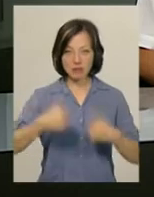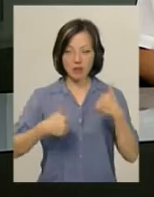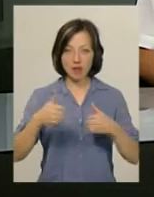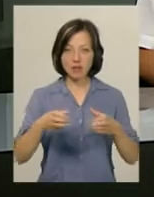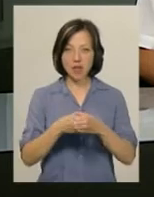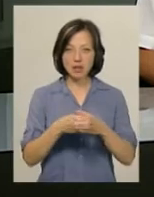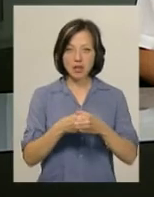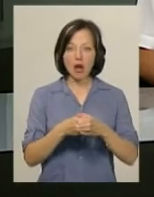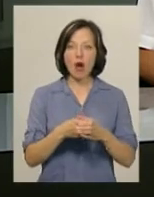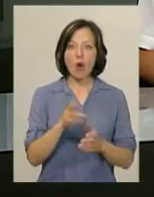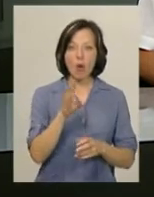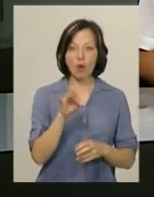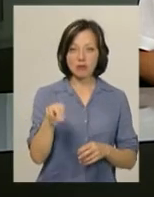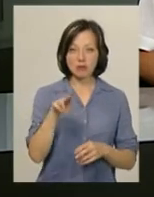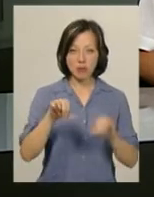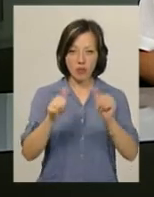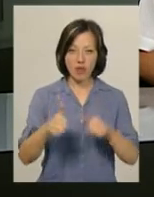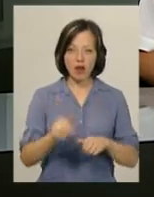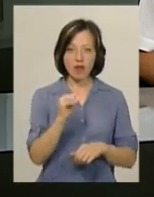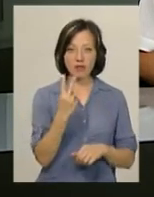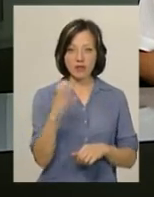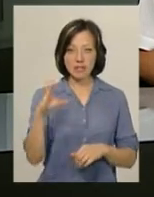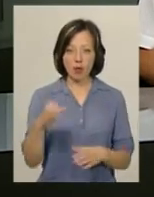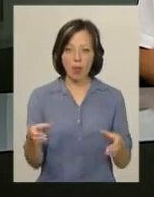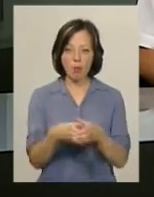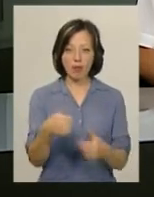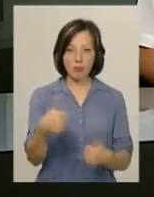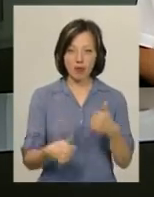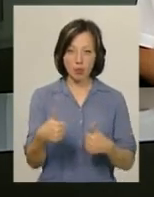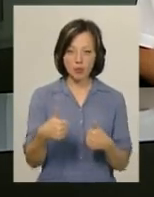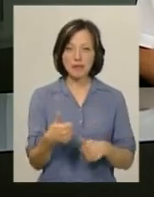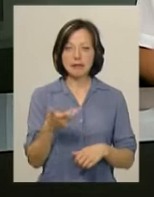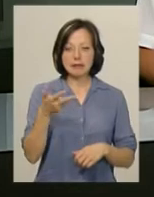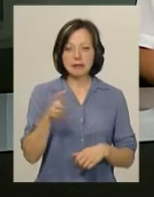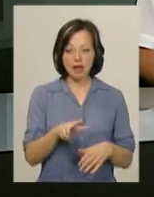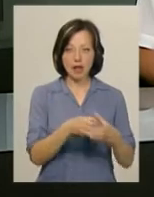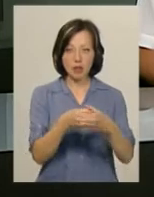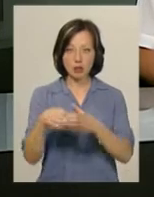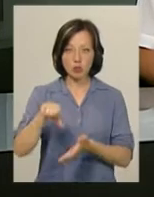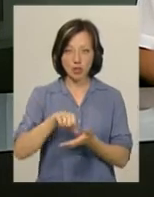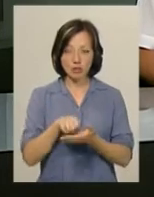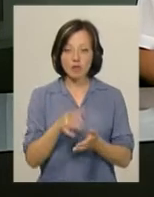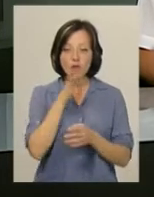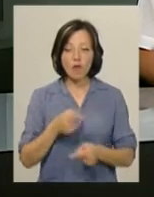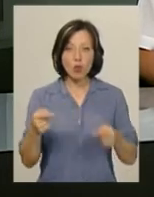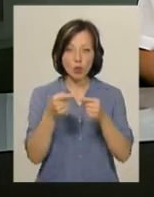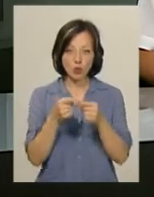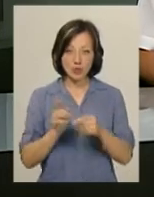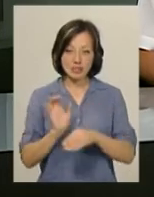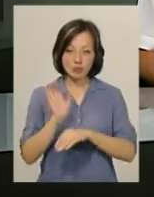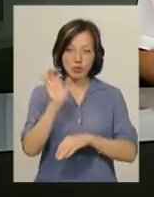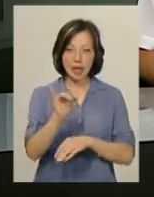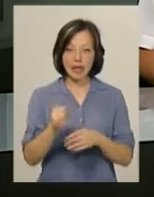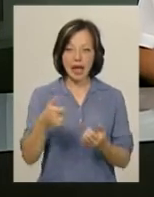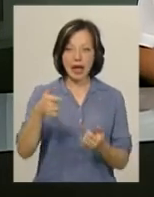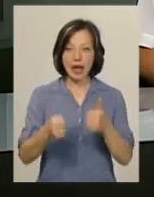класі кордових моделей літаків F-2C, тобто командних перегонах, де три екіпажі учасників водночас запускають та керують